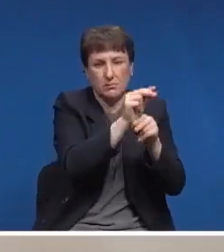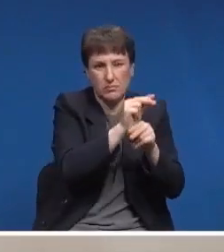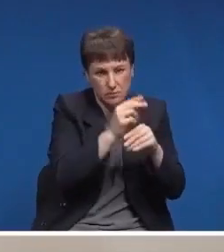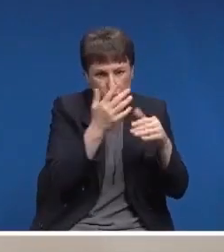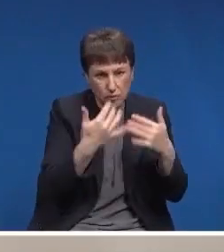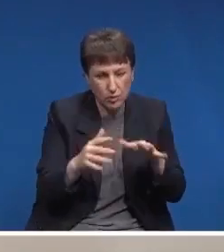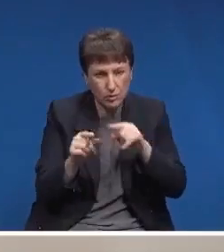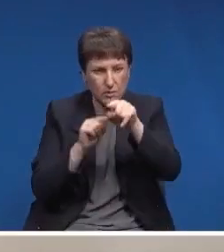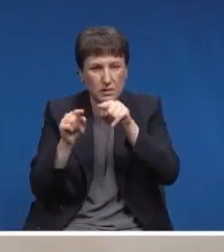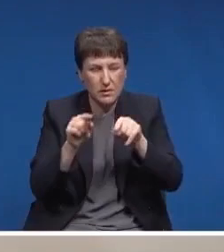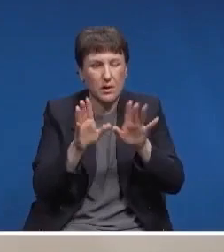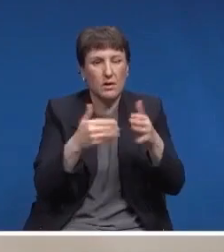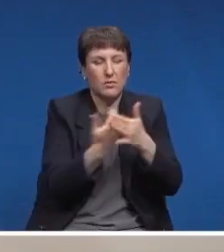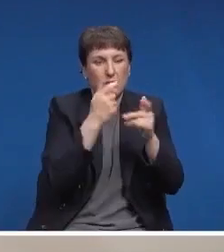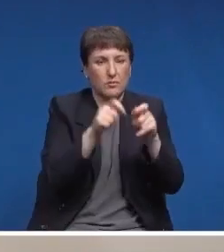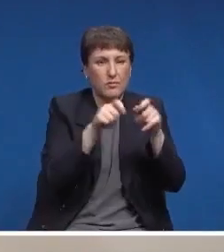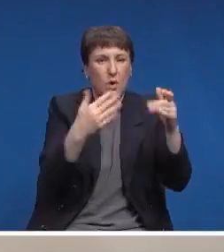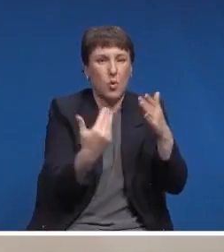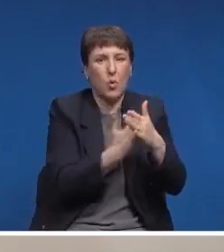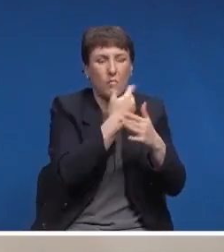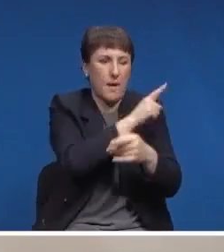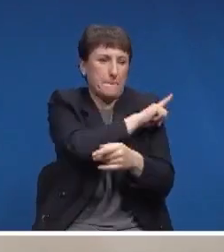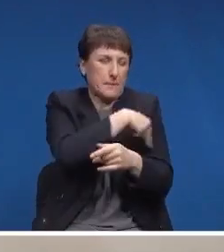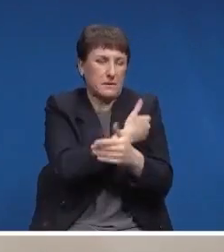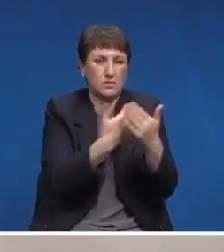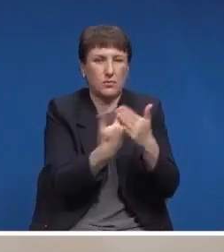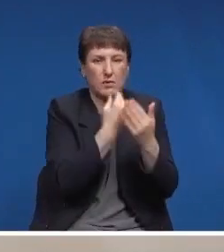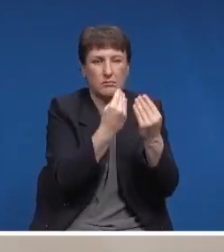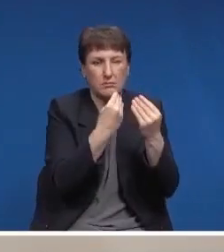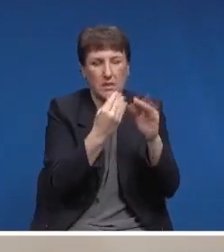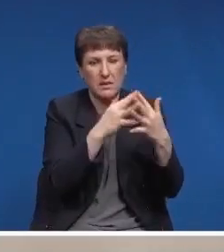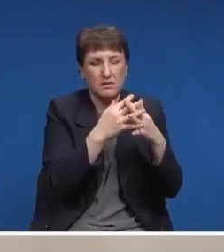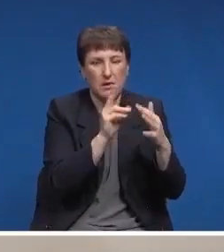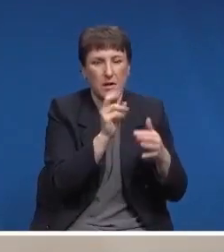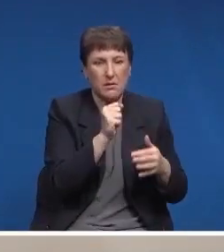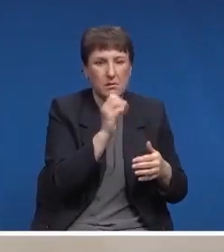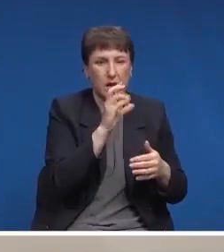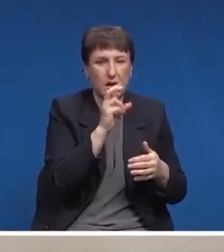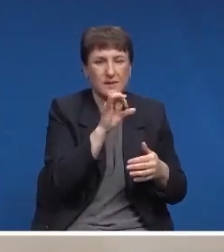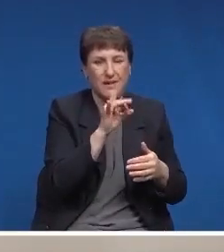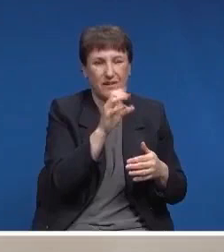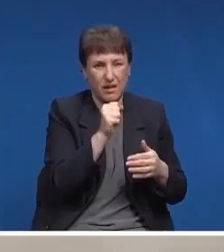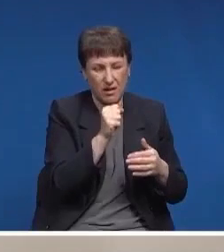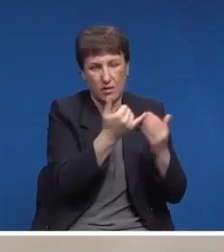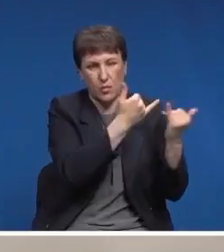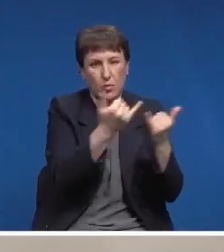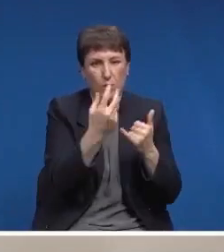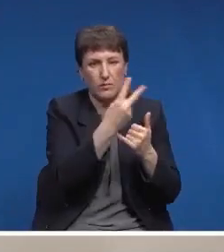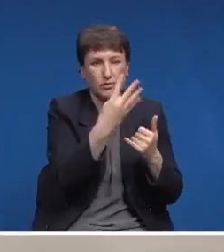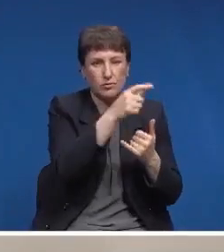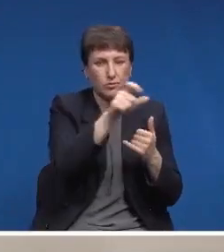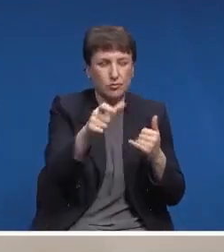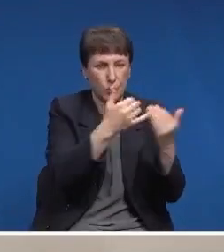Также введена в эксплуатацию новая современная поликлиника в селе Каскара. Она обслуживает почти 24